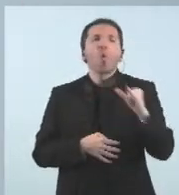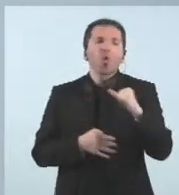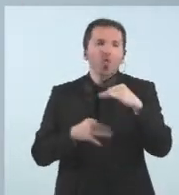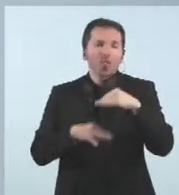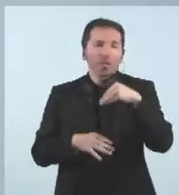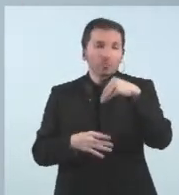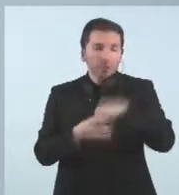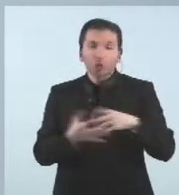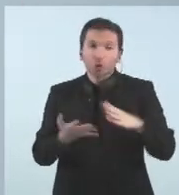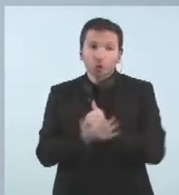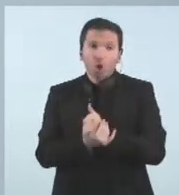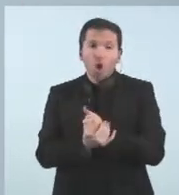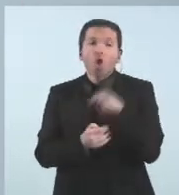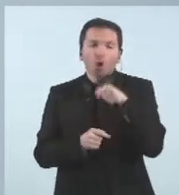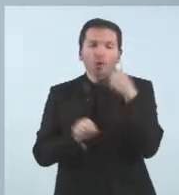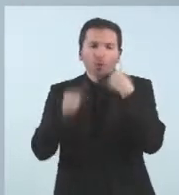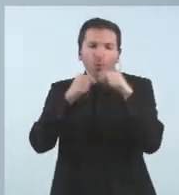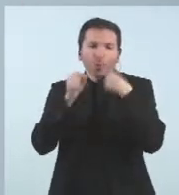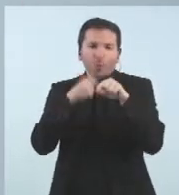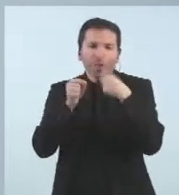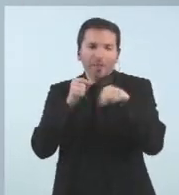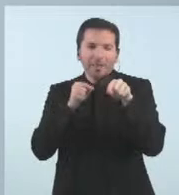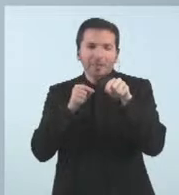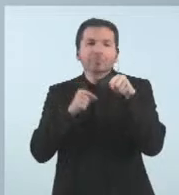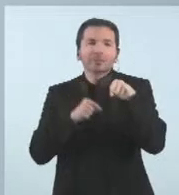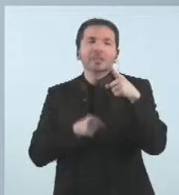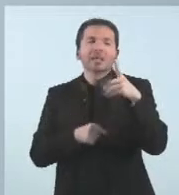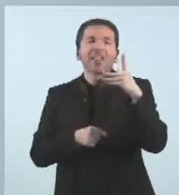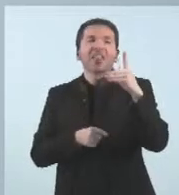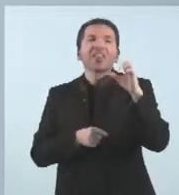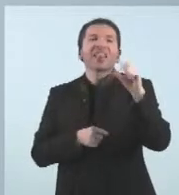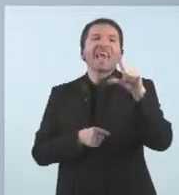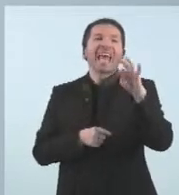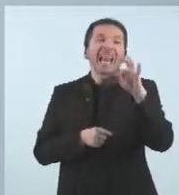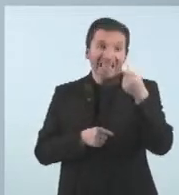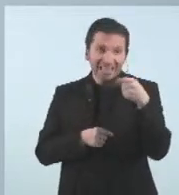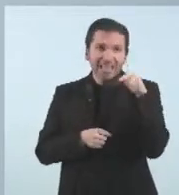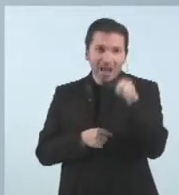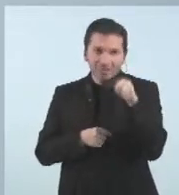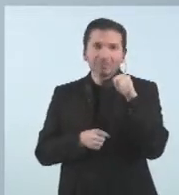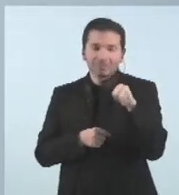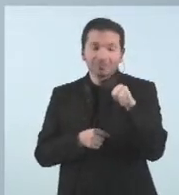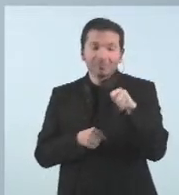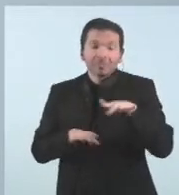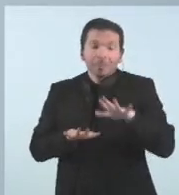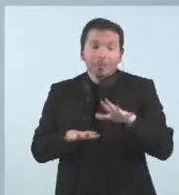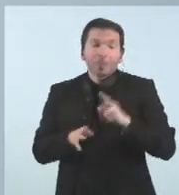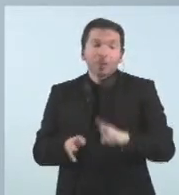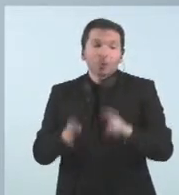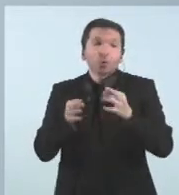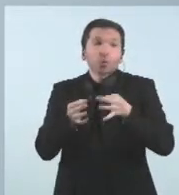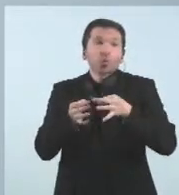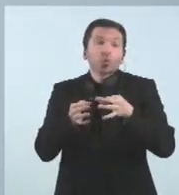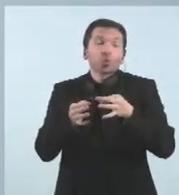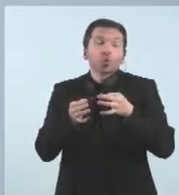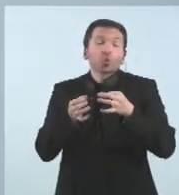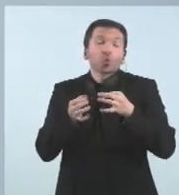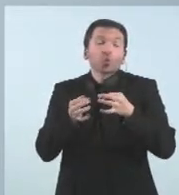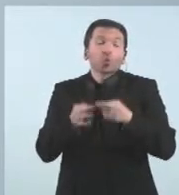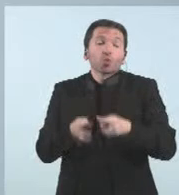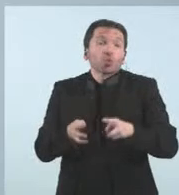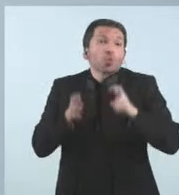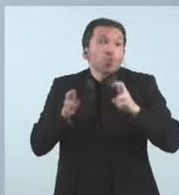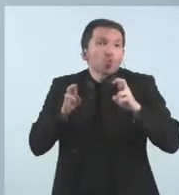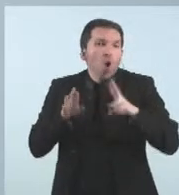delta i, per tant, han tingut molta sort en poder baixar la corba delta, com